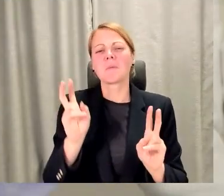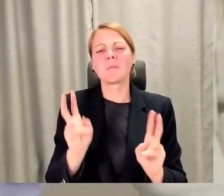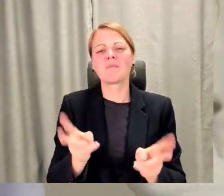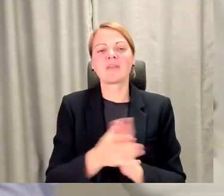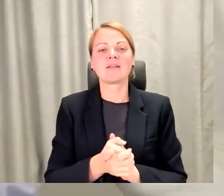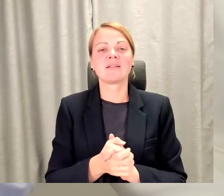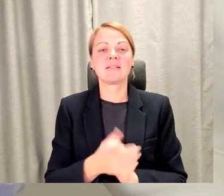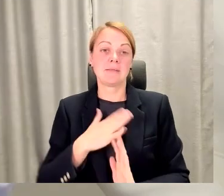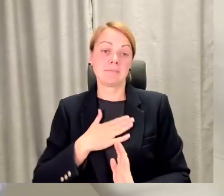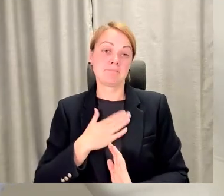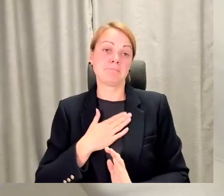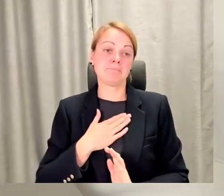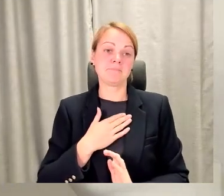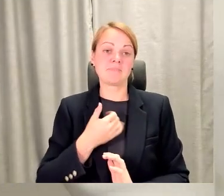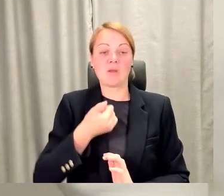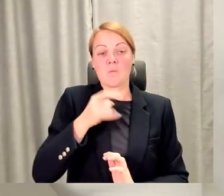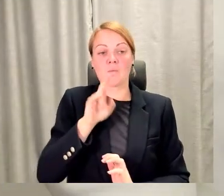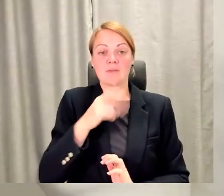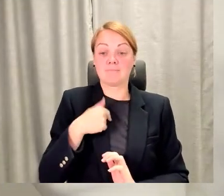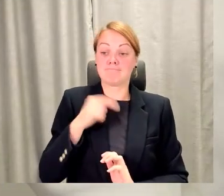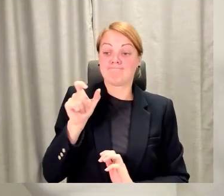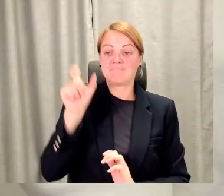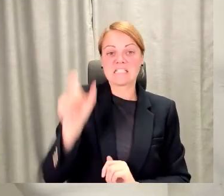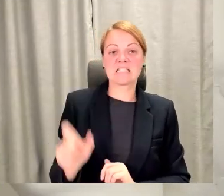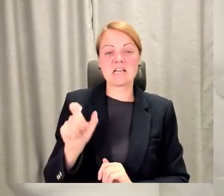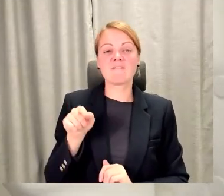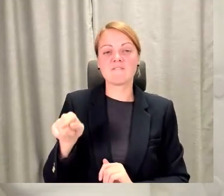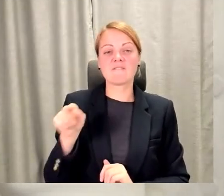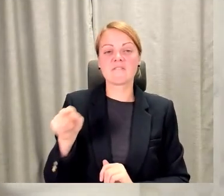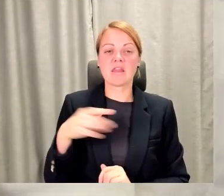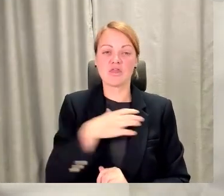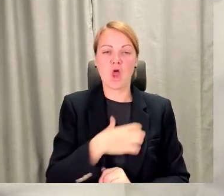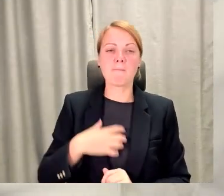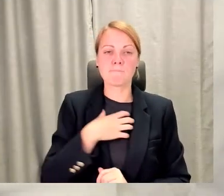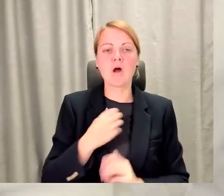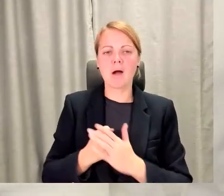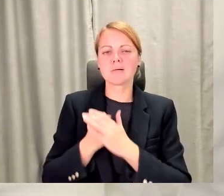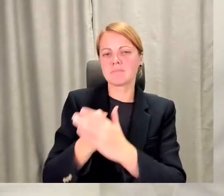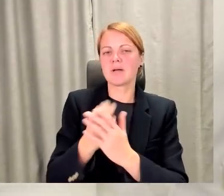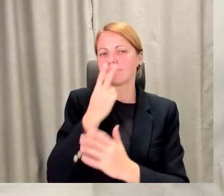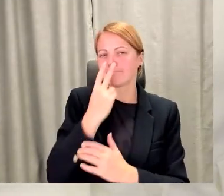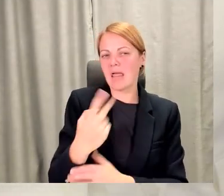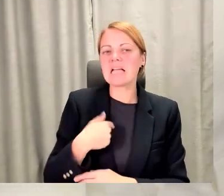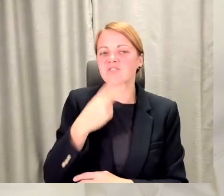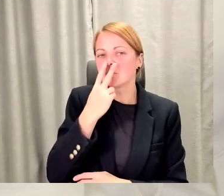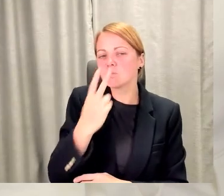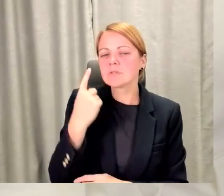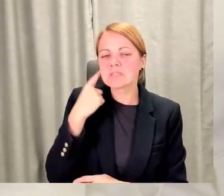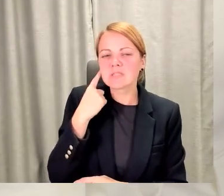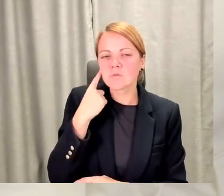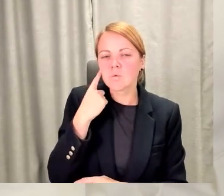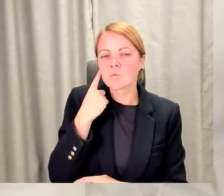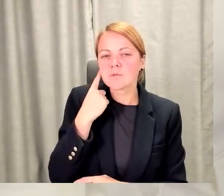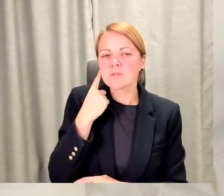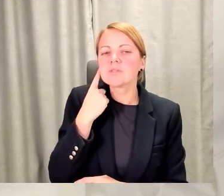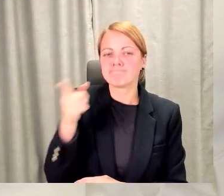man, Guntai, līdzās ir šāds cilvēks, kuram ir nepieciešams atbalsts, es viņu dzirdu. Es viņu sadzirdu. Un